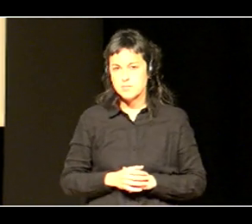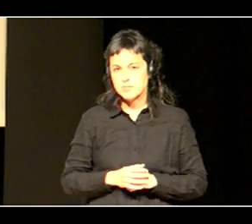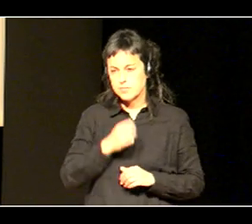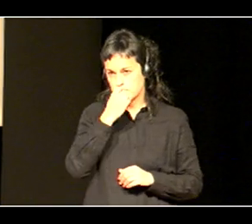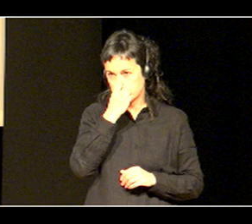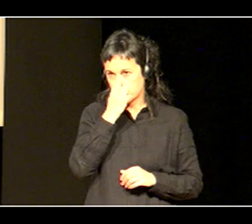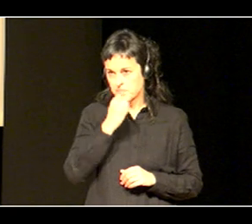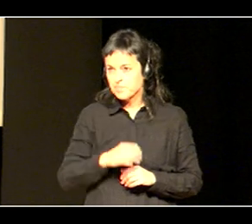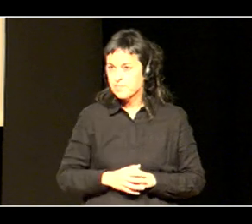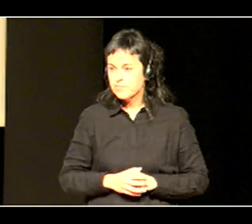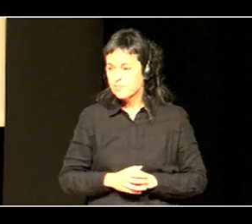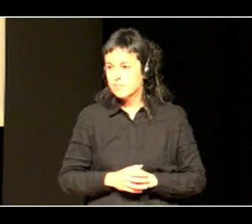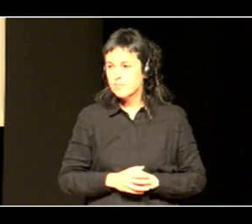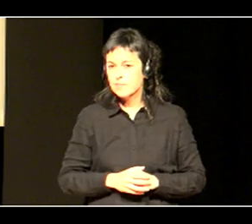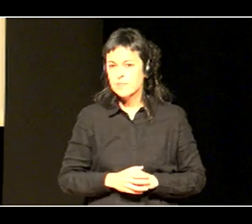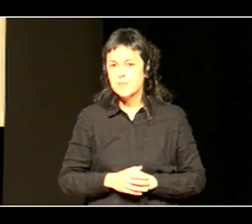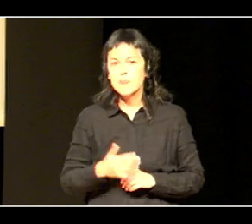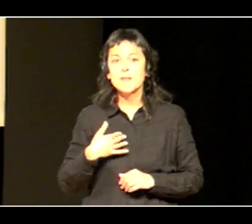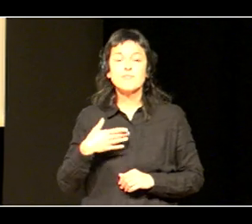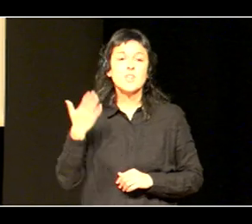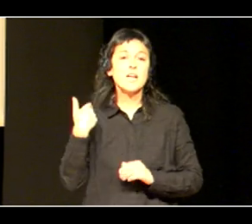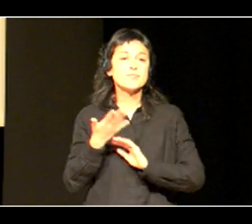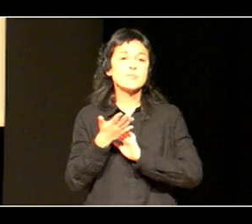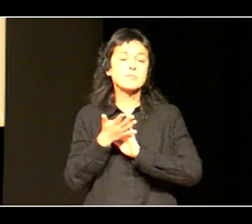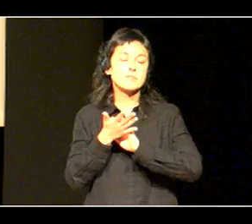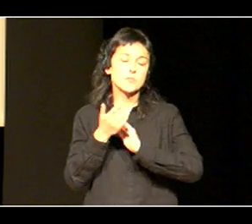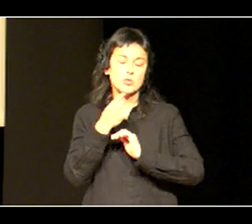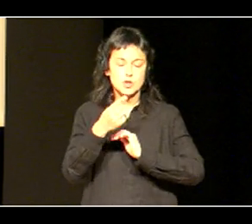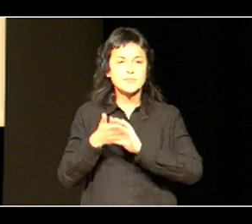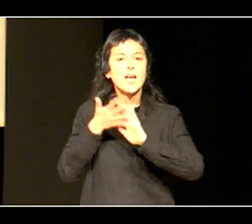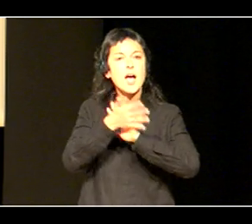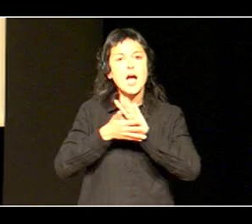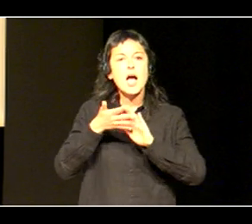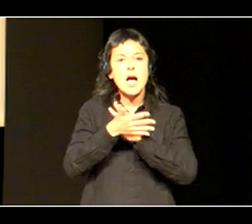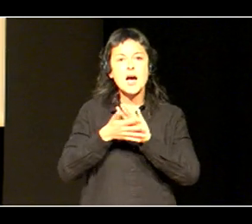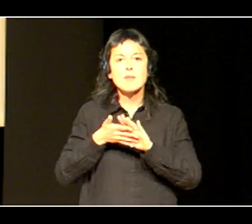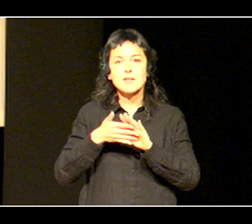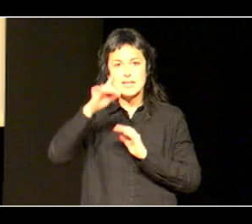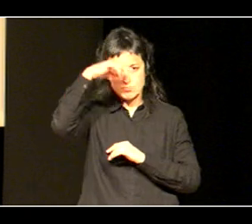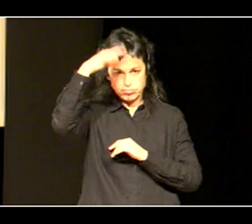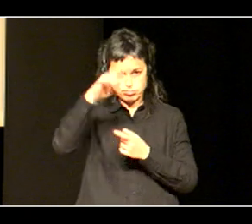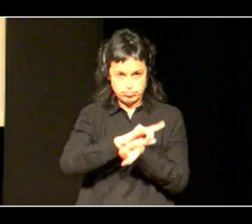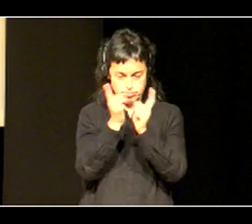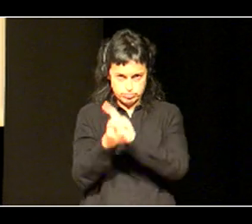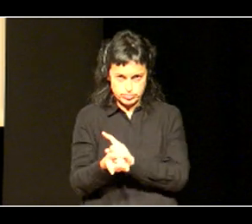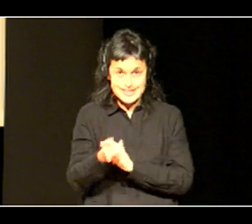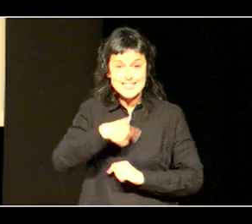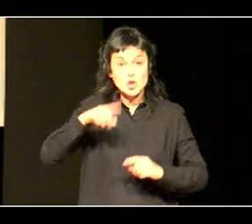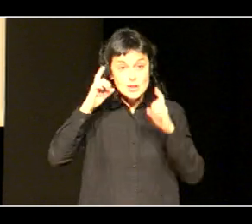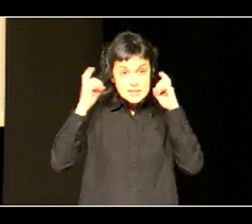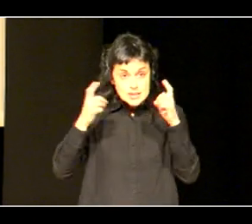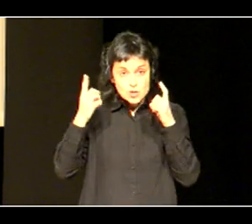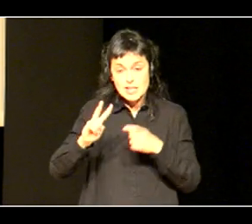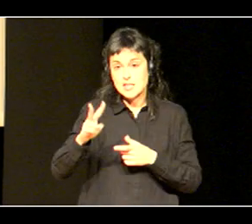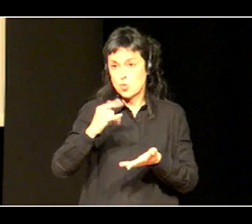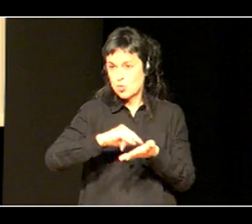esan dut, aldaketa kultura lazitz egiten ari gara, bigarren plan hono, eta zaiatu gara, eta ez gu bakarrik administrazio